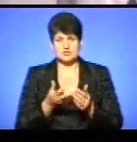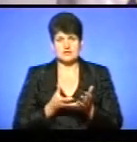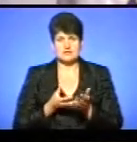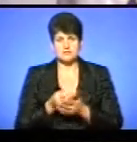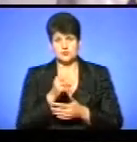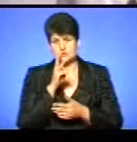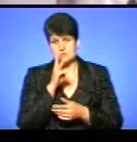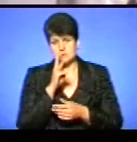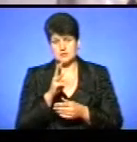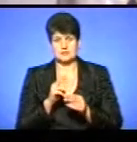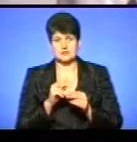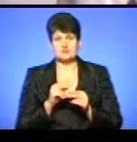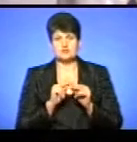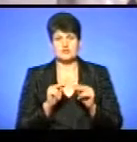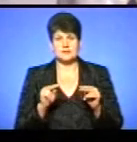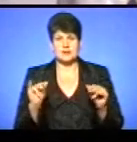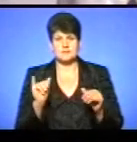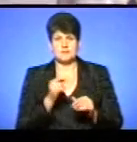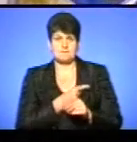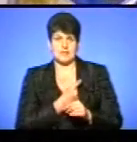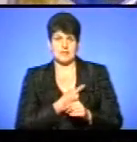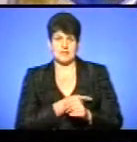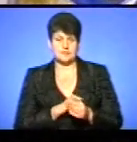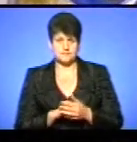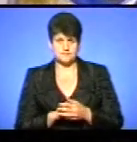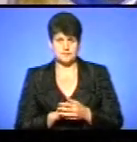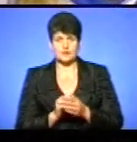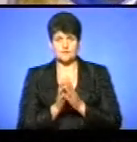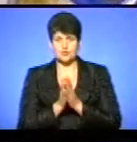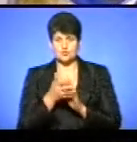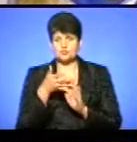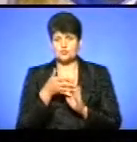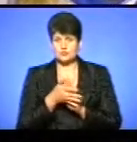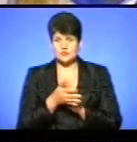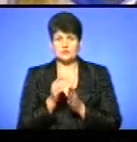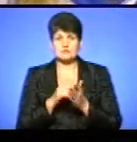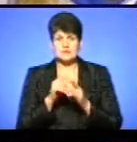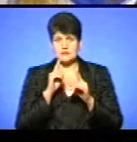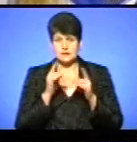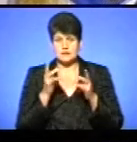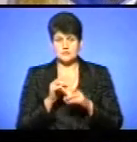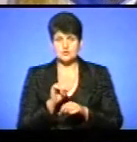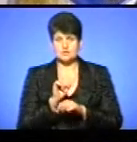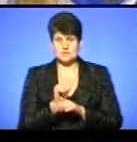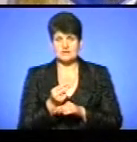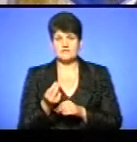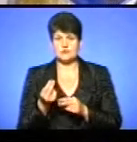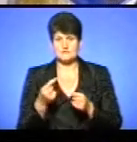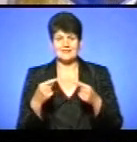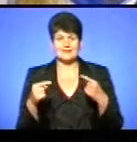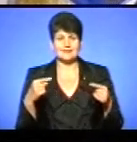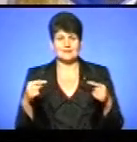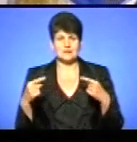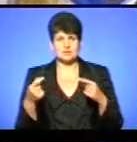заробітної плати бюджетникам, тобто вчителям і медикам. Але прошу розуміння, тому що в міській раді доведеться зупинити фінансування інших